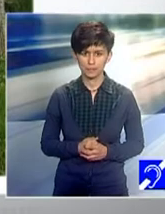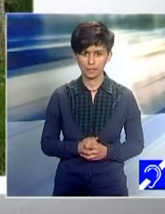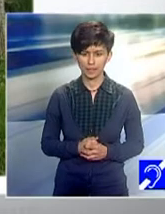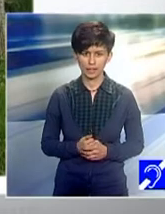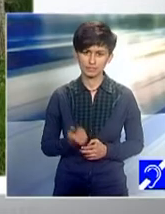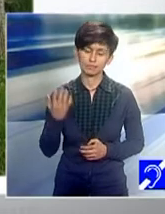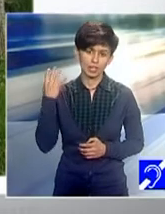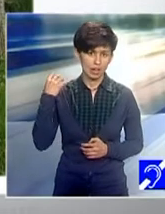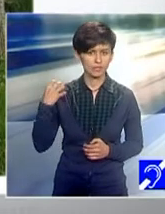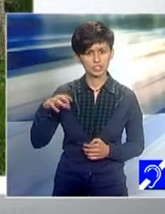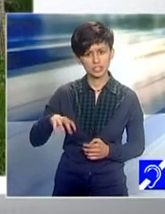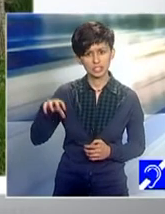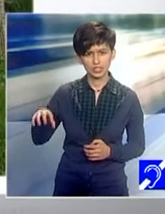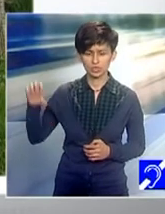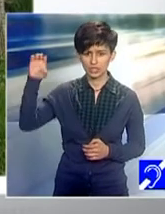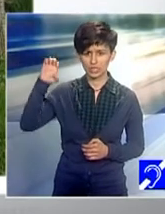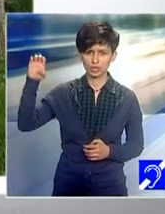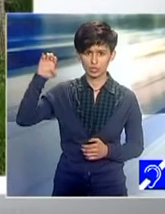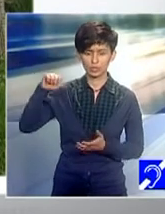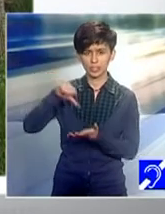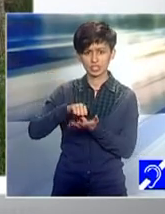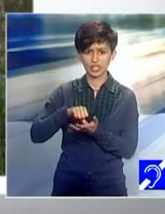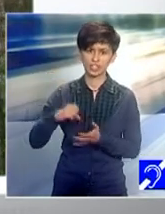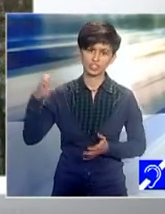regiunea Europei Centrale și de Est.